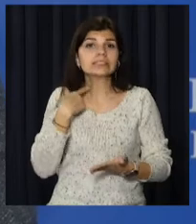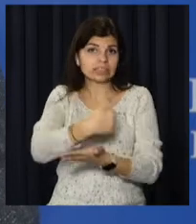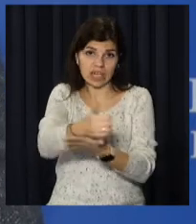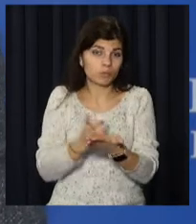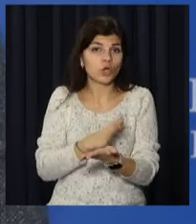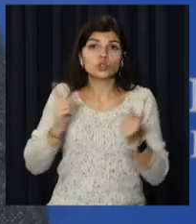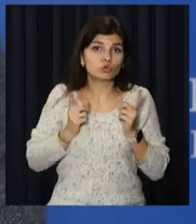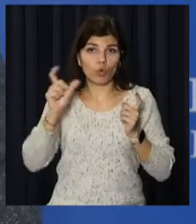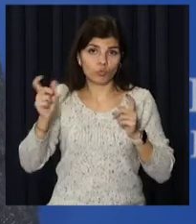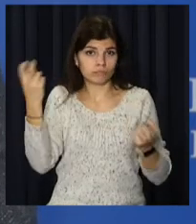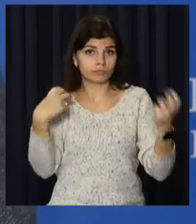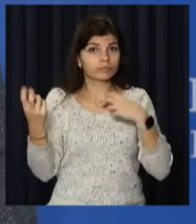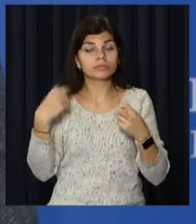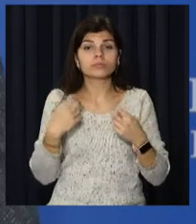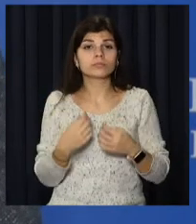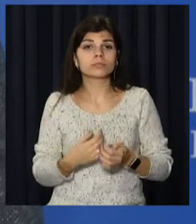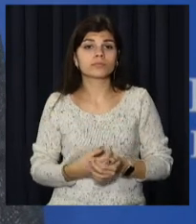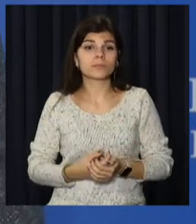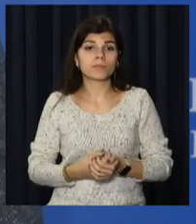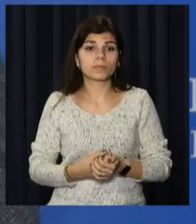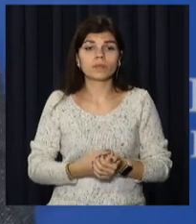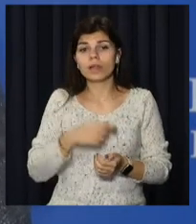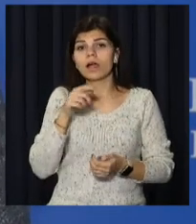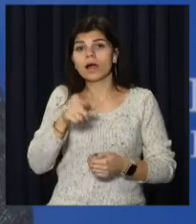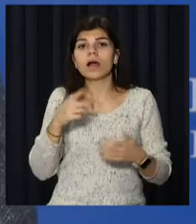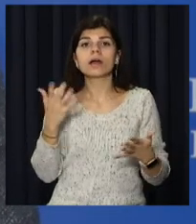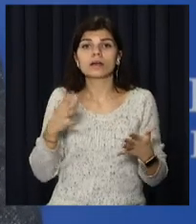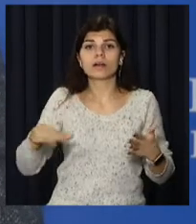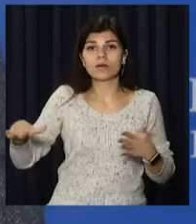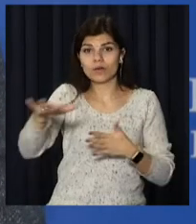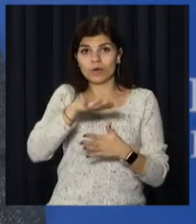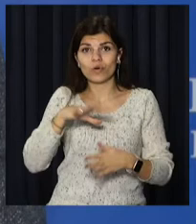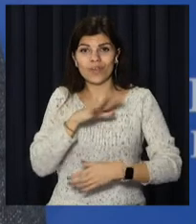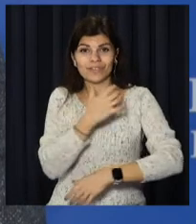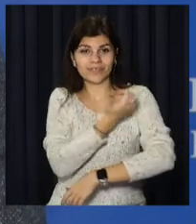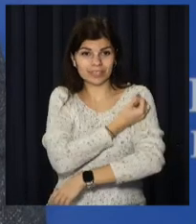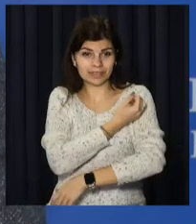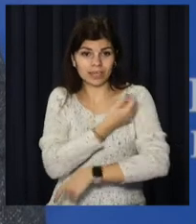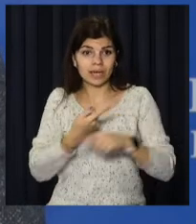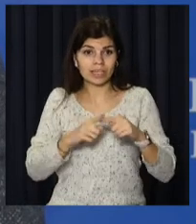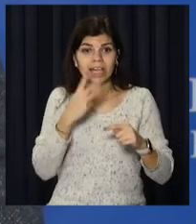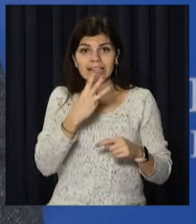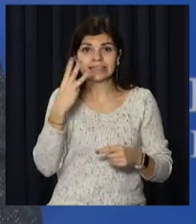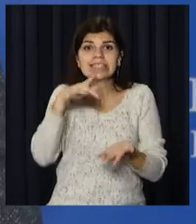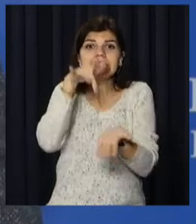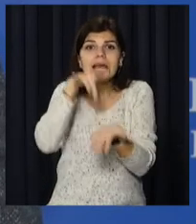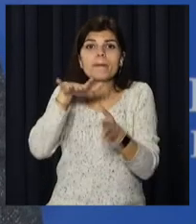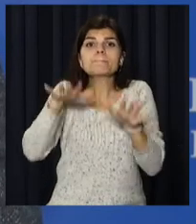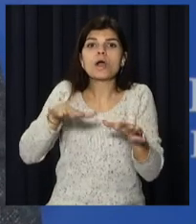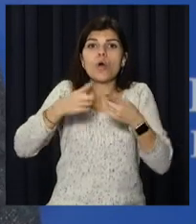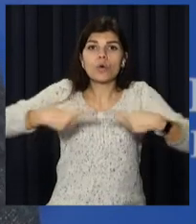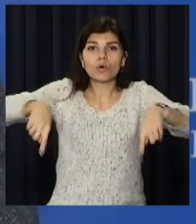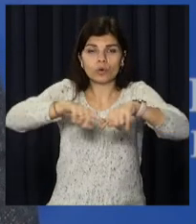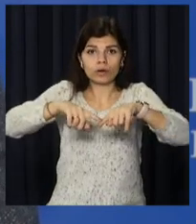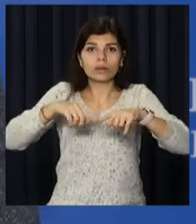і все в нас в достатку. Мережа, яка працює в області по вакцинації, це 33 центри вакцинації населення, це